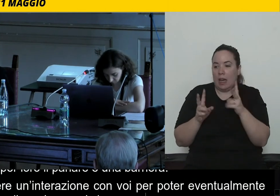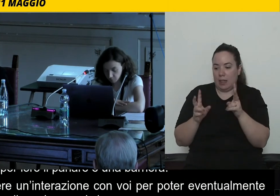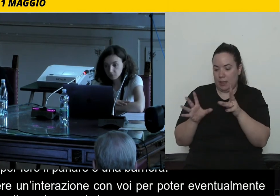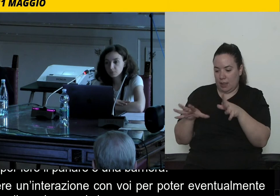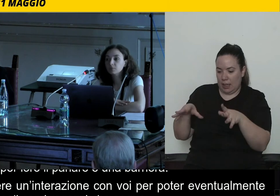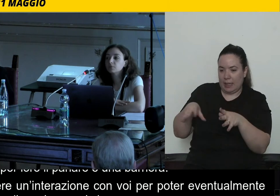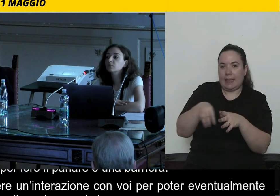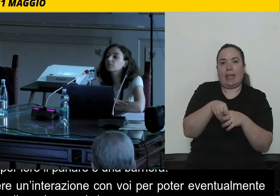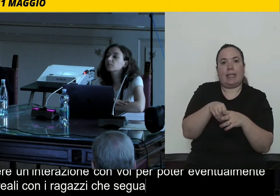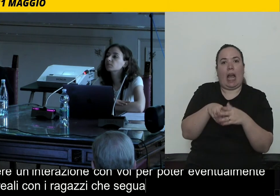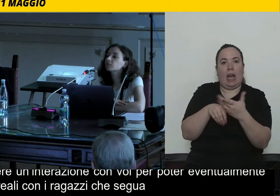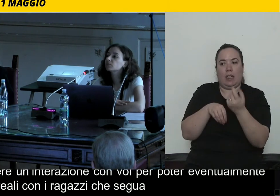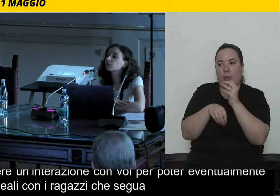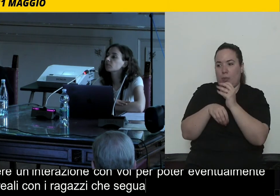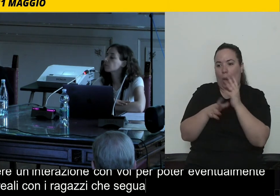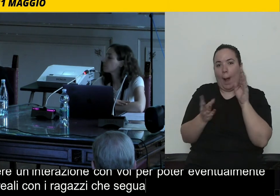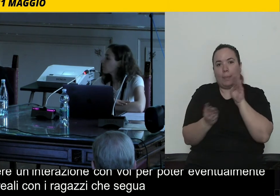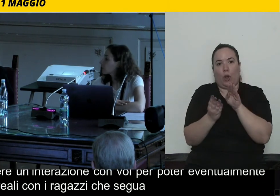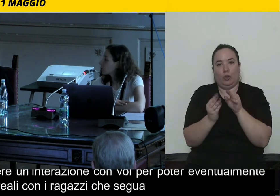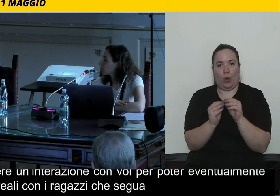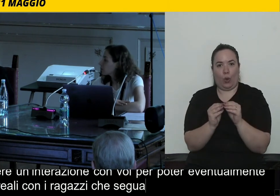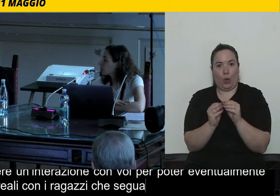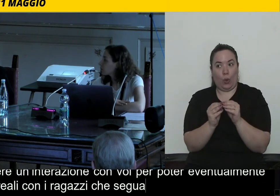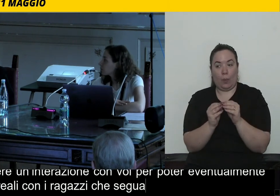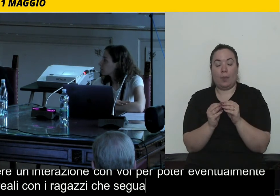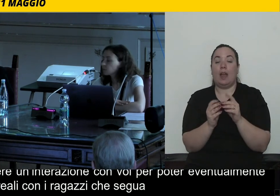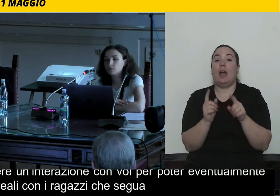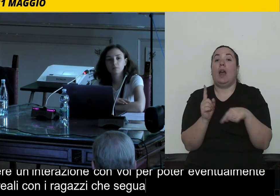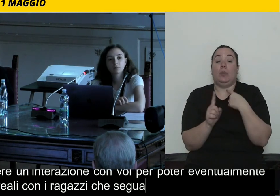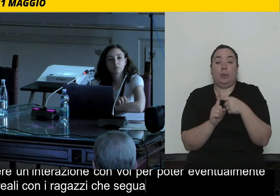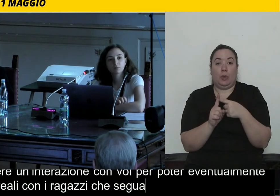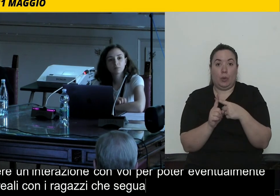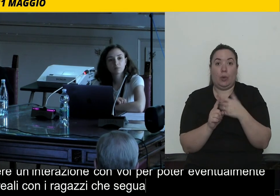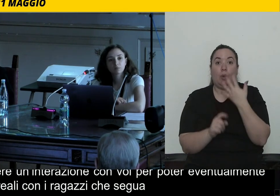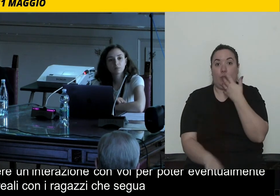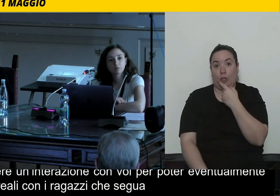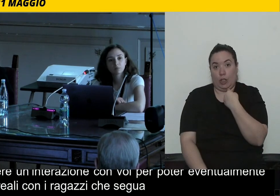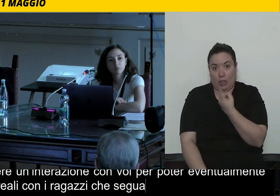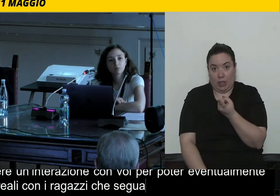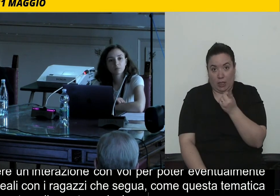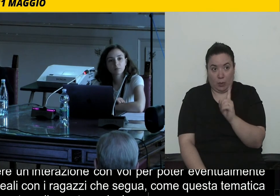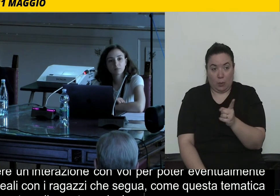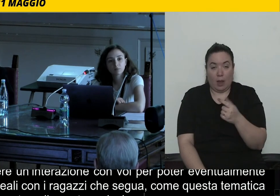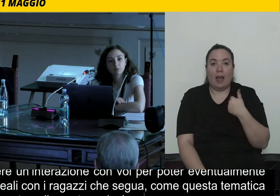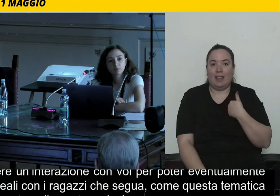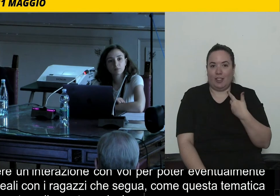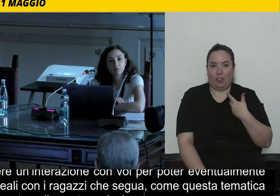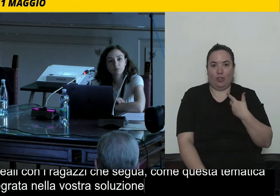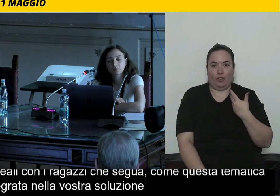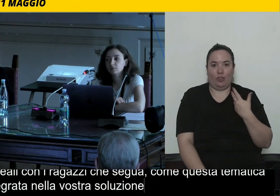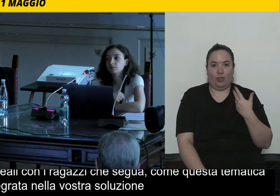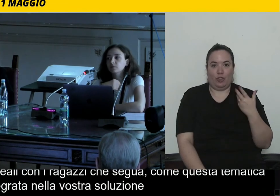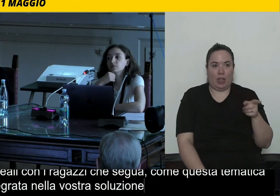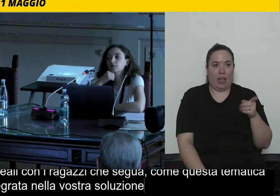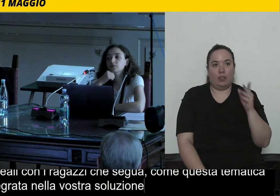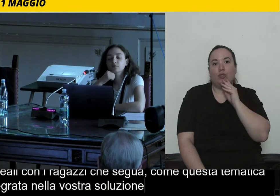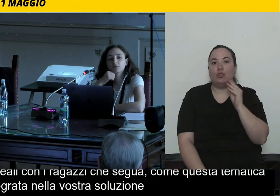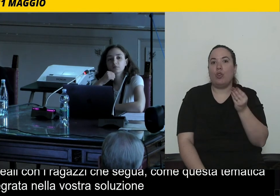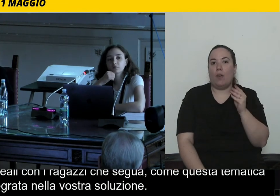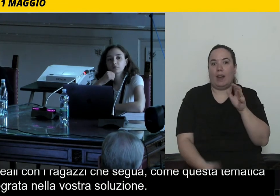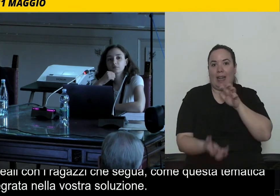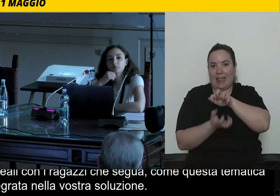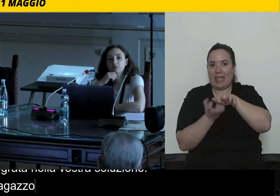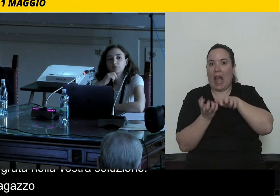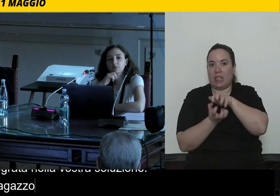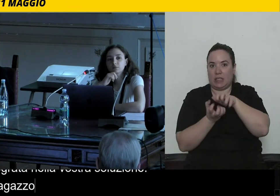integrata alla vostra soluzione. Faccio anche una presente, che c'è anche un ragazzo che ha la disartria, laureato in ingegneria, che ha